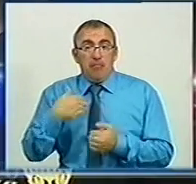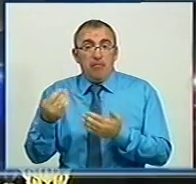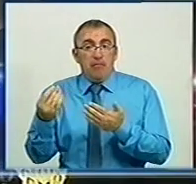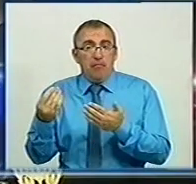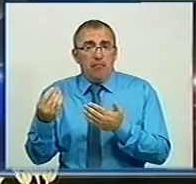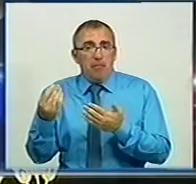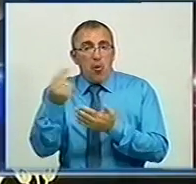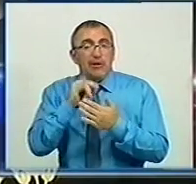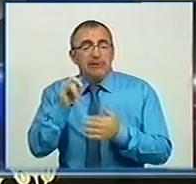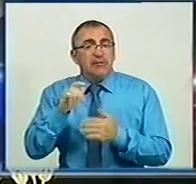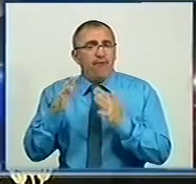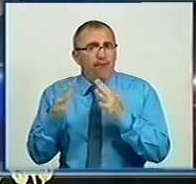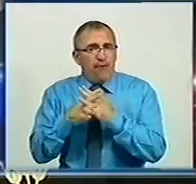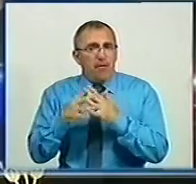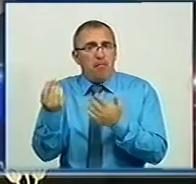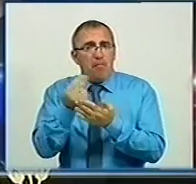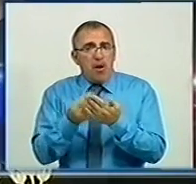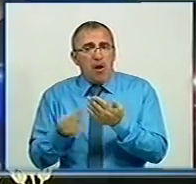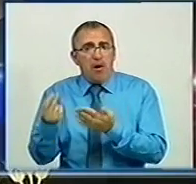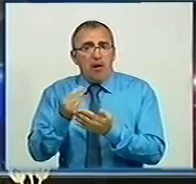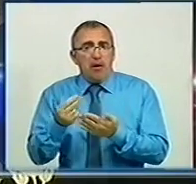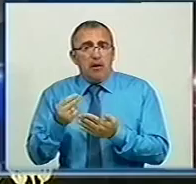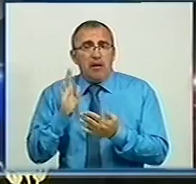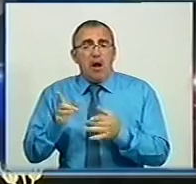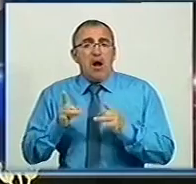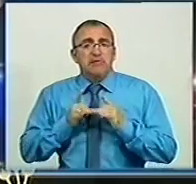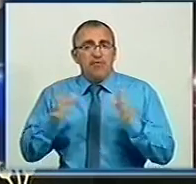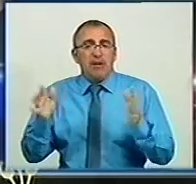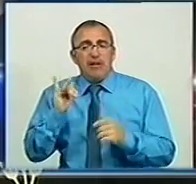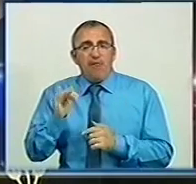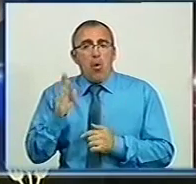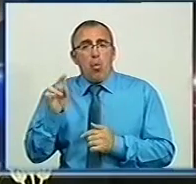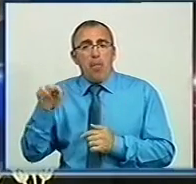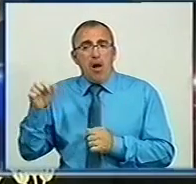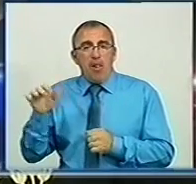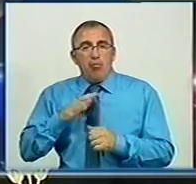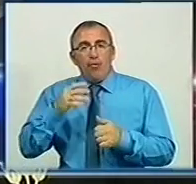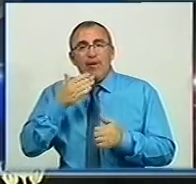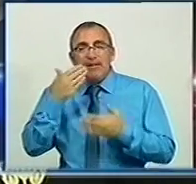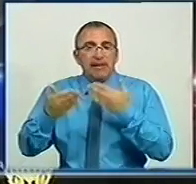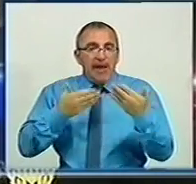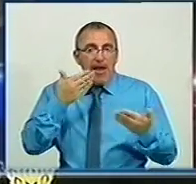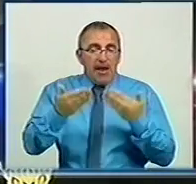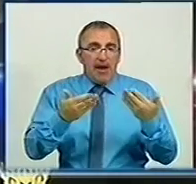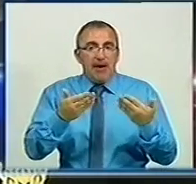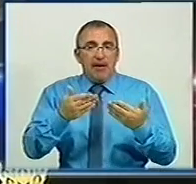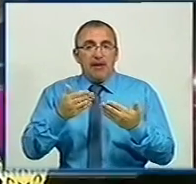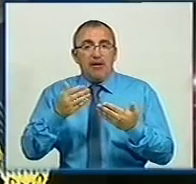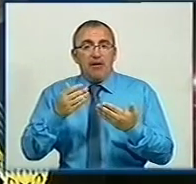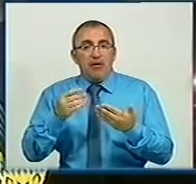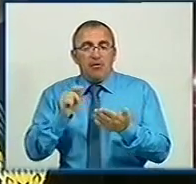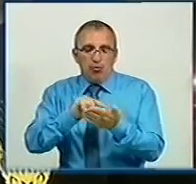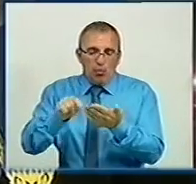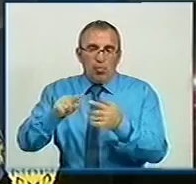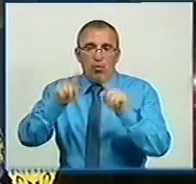Україну без війни. Також малюнки малювали саме на Святі Івана Купала. Там був проведений тест. Просто дали дітям листочки,